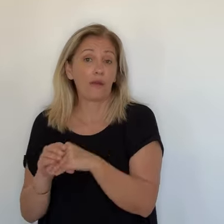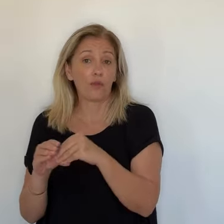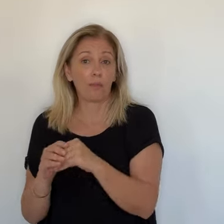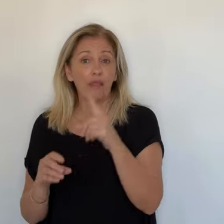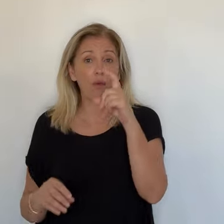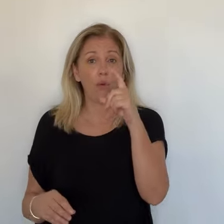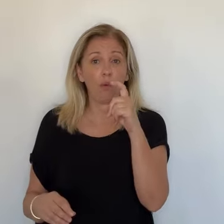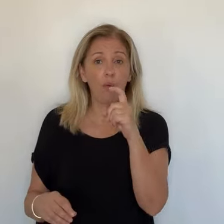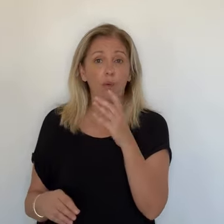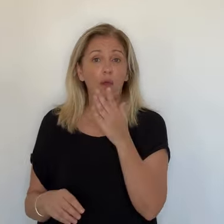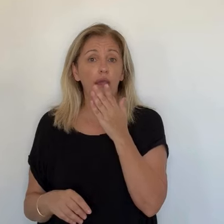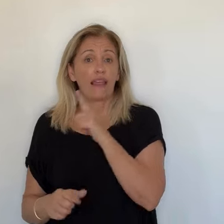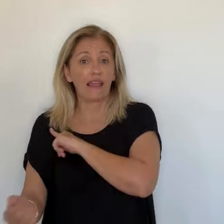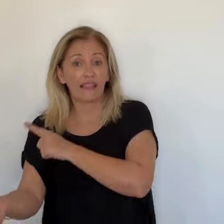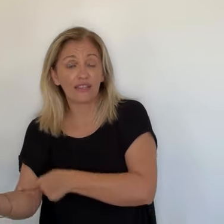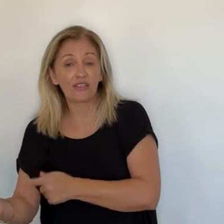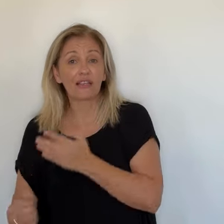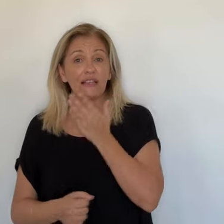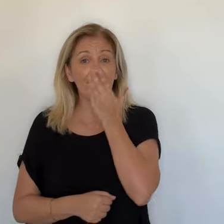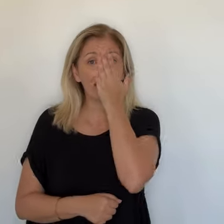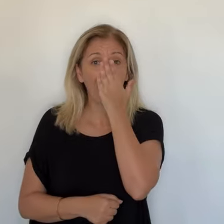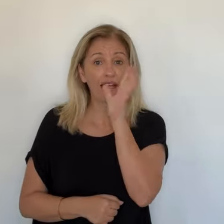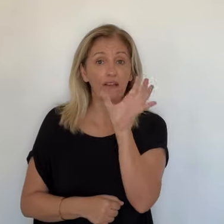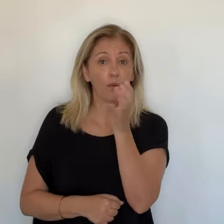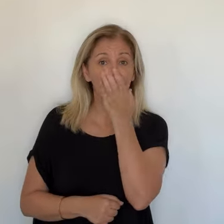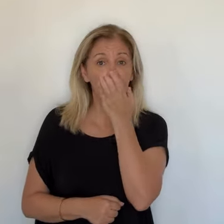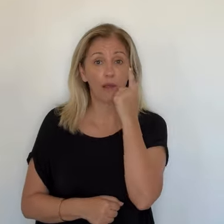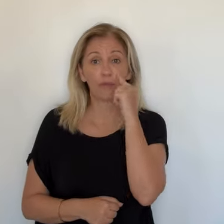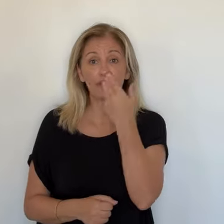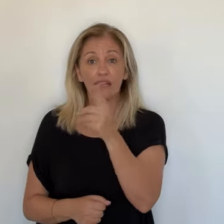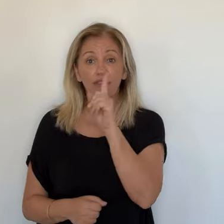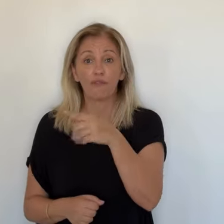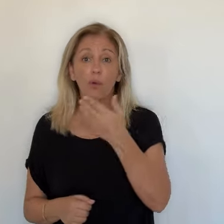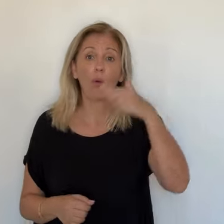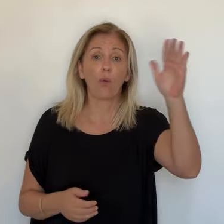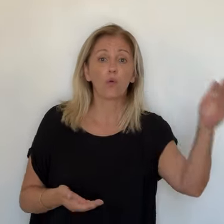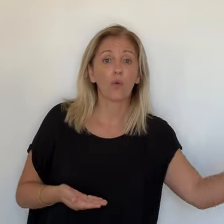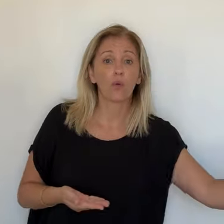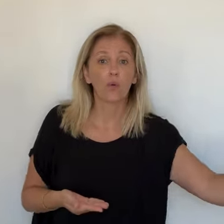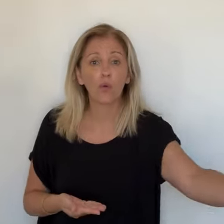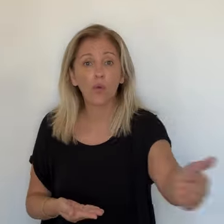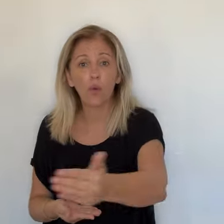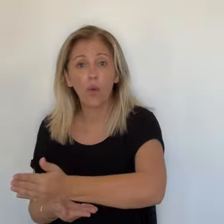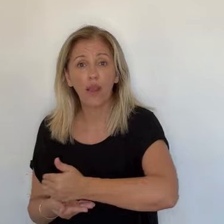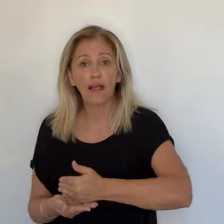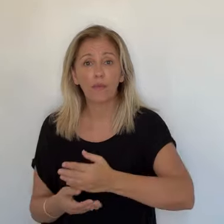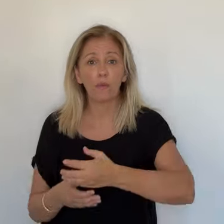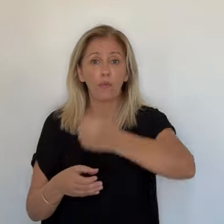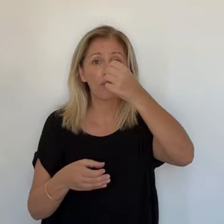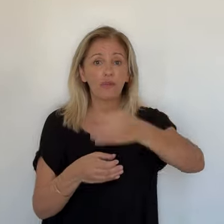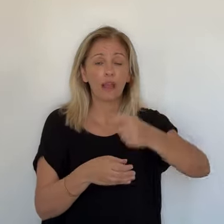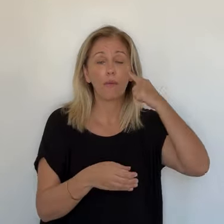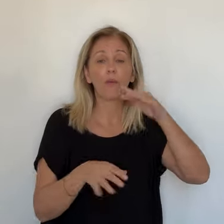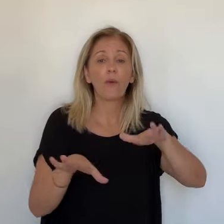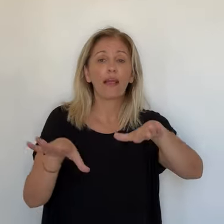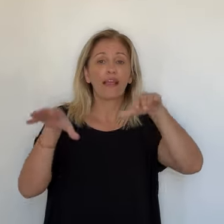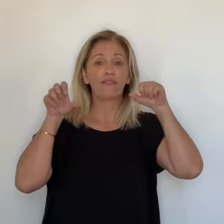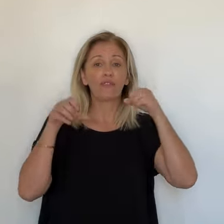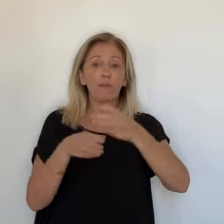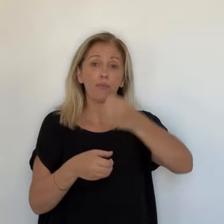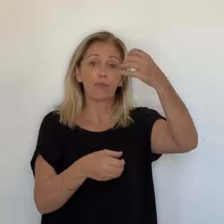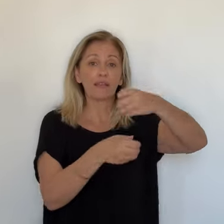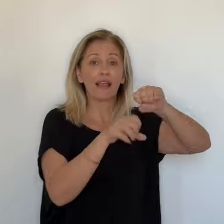On sait qu'il eu quelques études en cours. On espère qu'au moins un projet pourrait se développer dans l'avenir. Une solution locale de